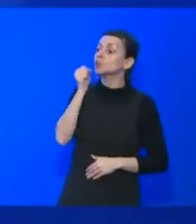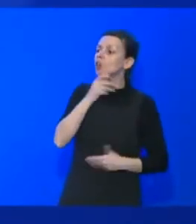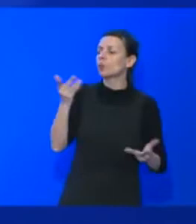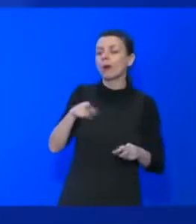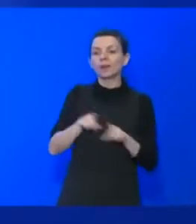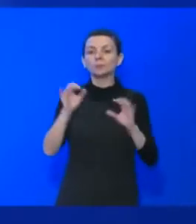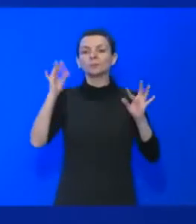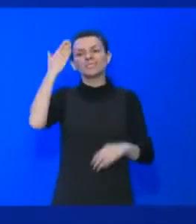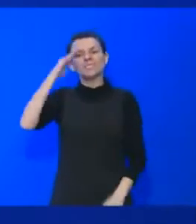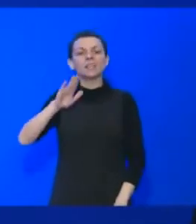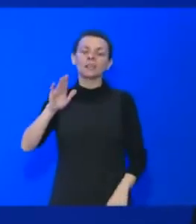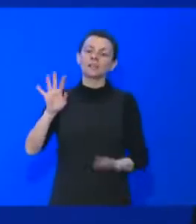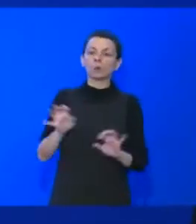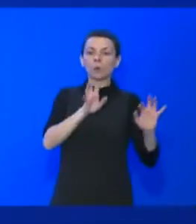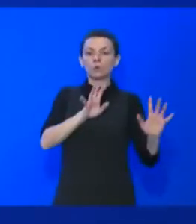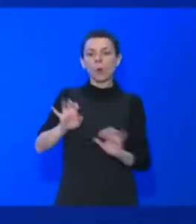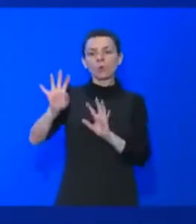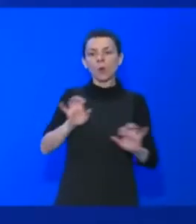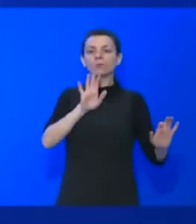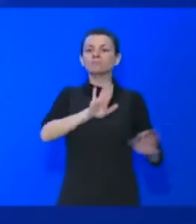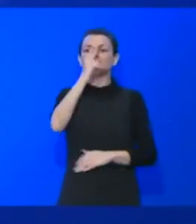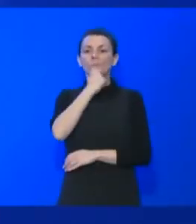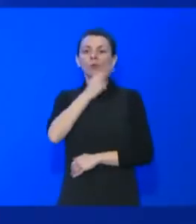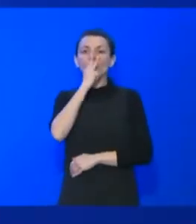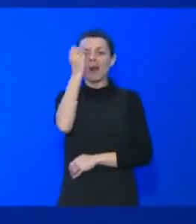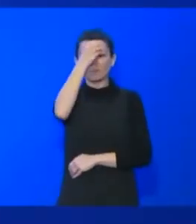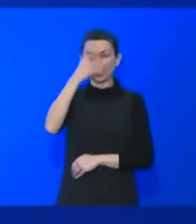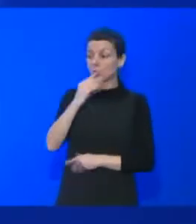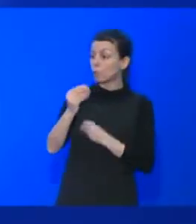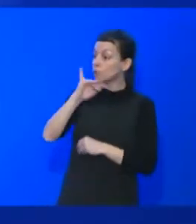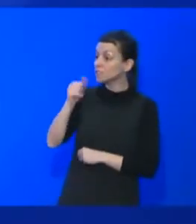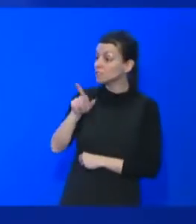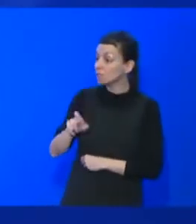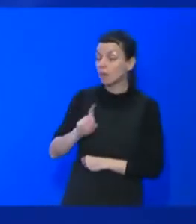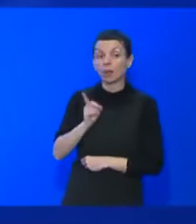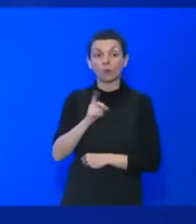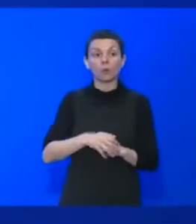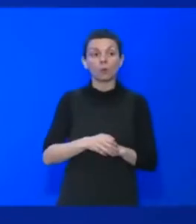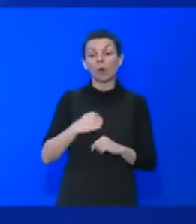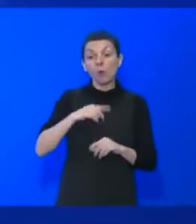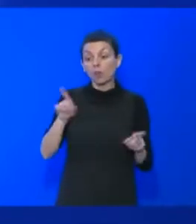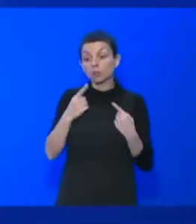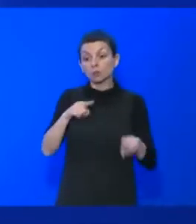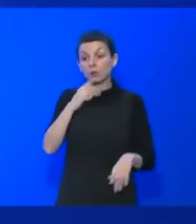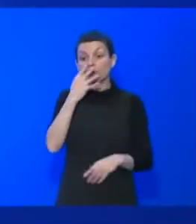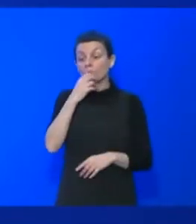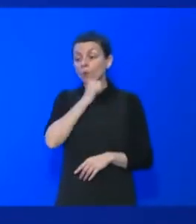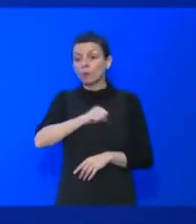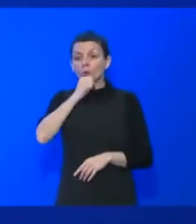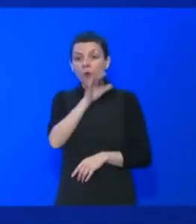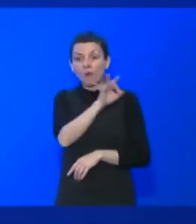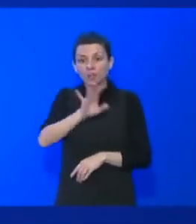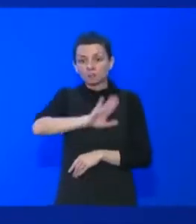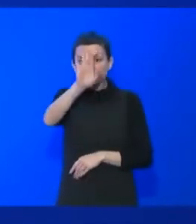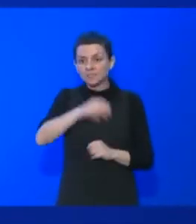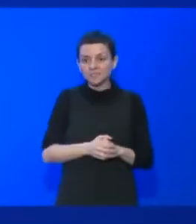spell ? Ah non ? Du jazz, alors ? Ah non, non, moi, je chante la chanson française. Voilà. J'aime Jacques Brel, Charles